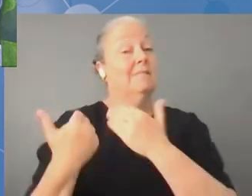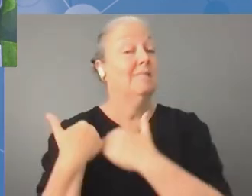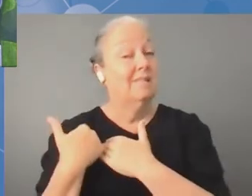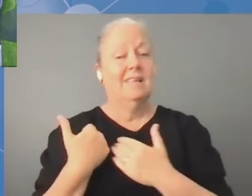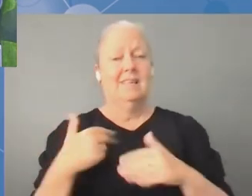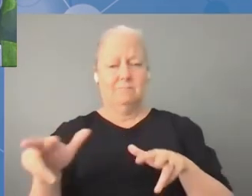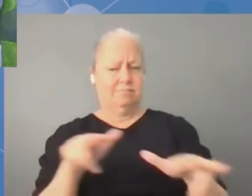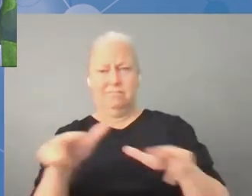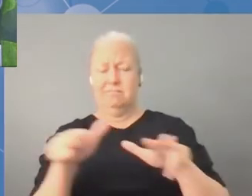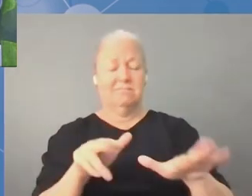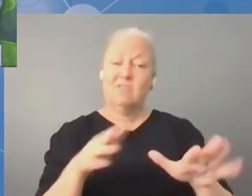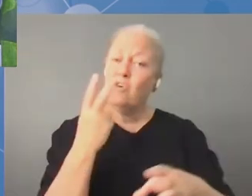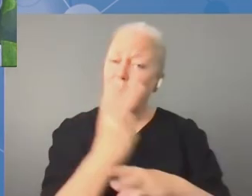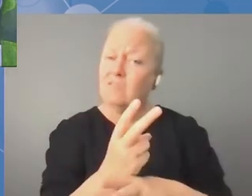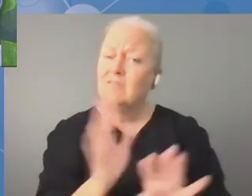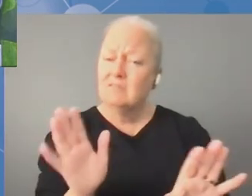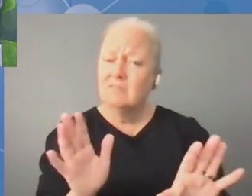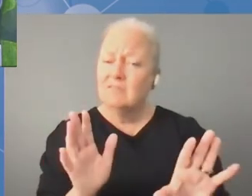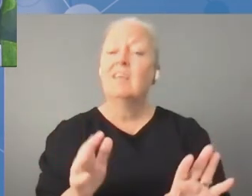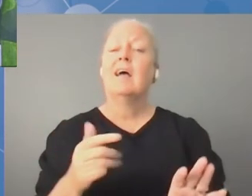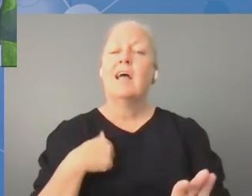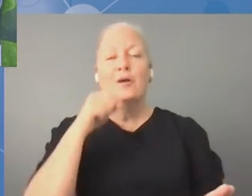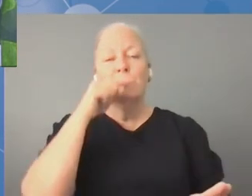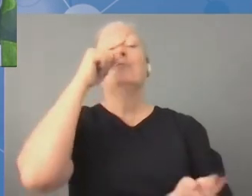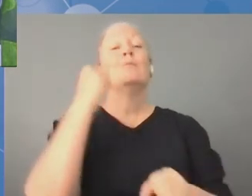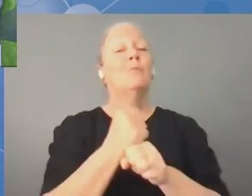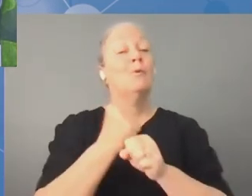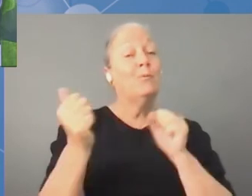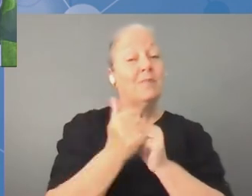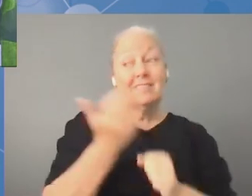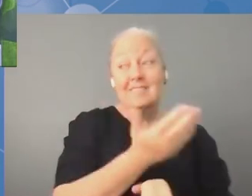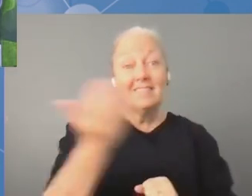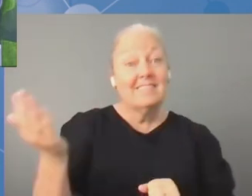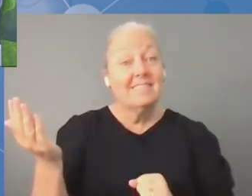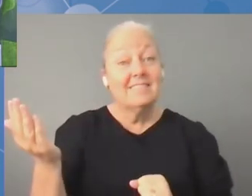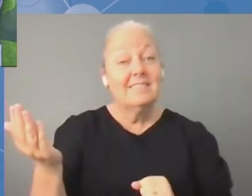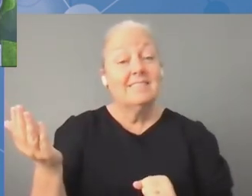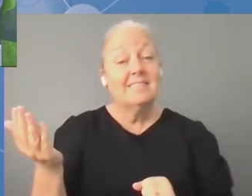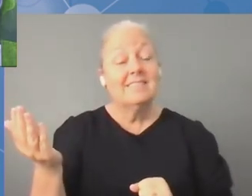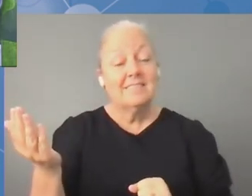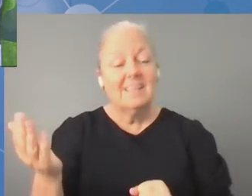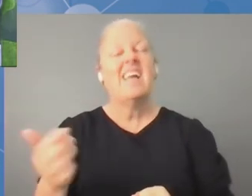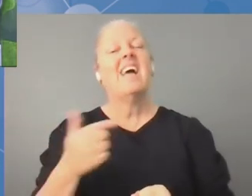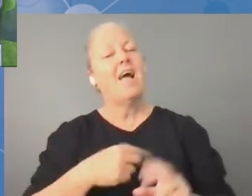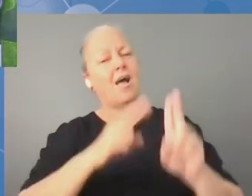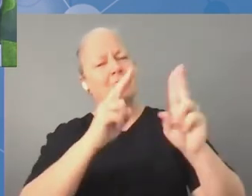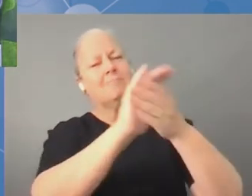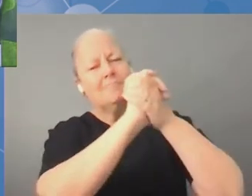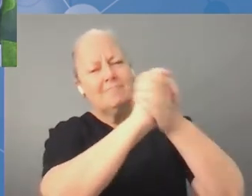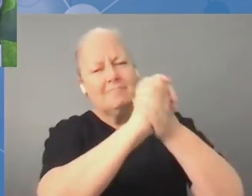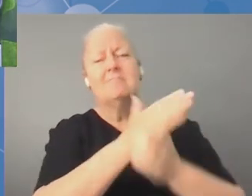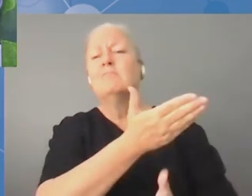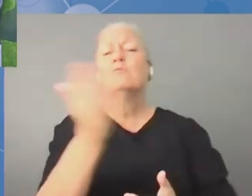obowiązki w 2021 roku. Warunki były niezwykle trudne, ale to ogromny zaszczyt pracować z Wami wszystkimi i życzę naprawdę